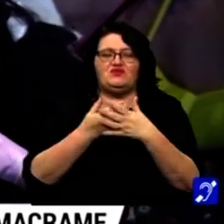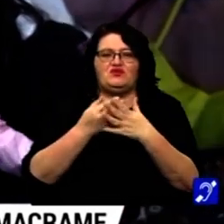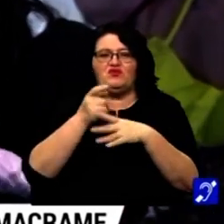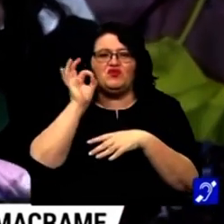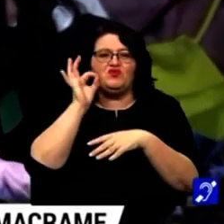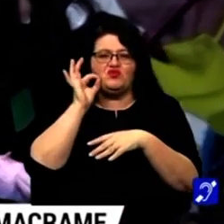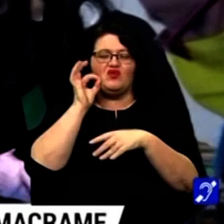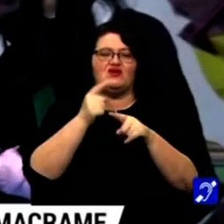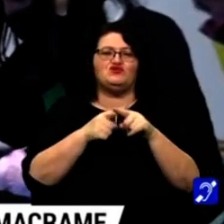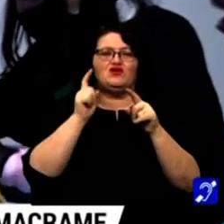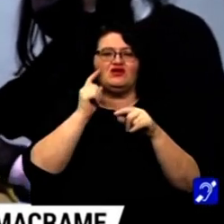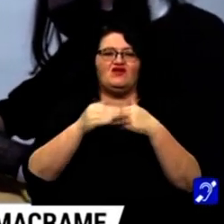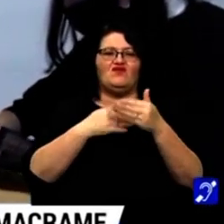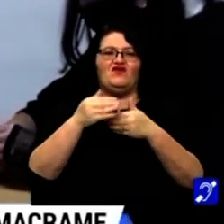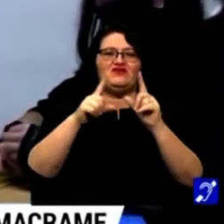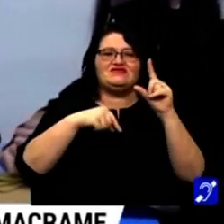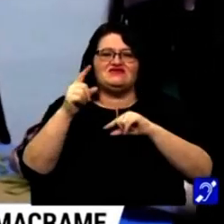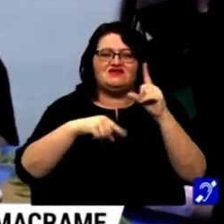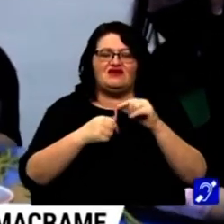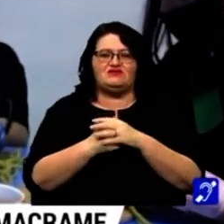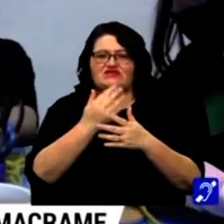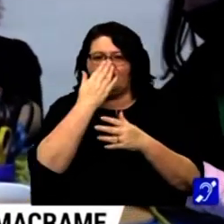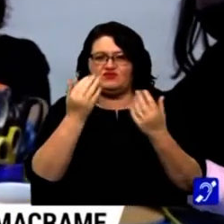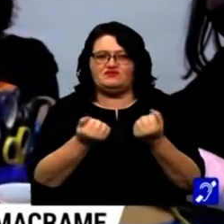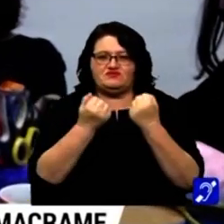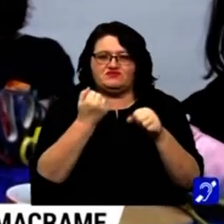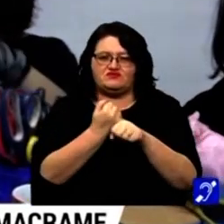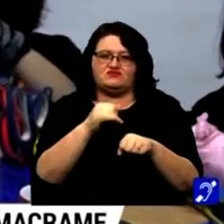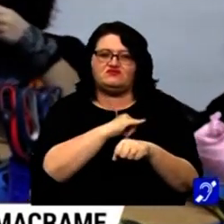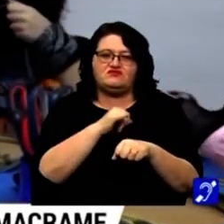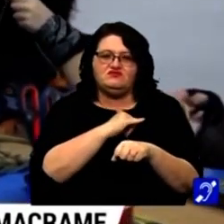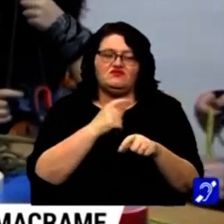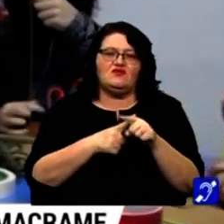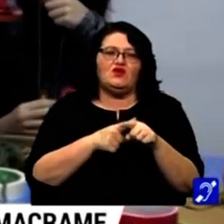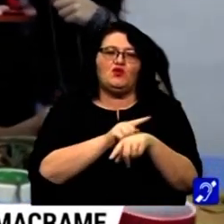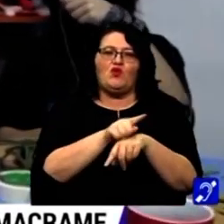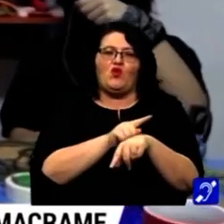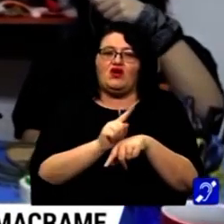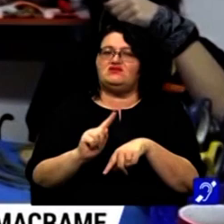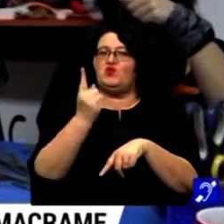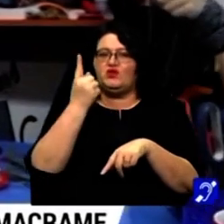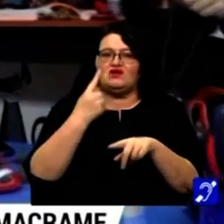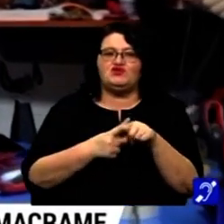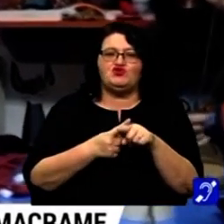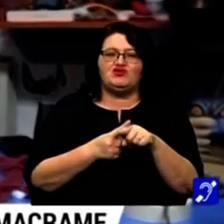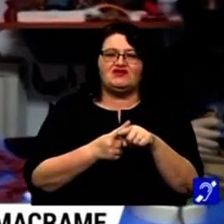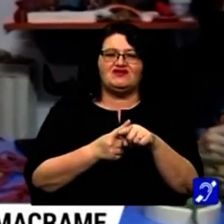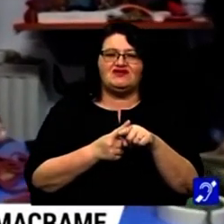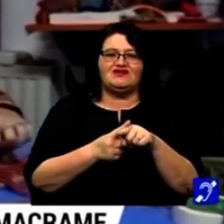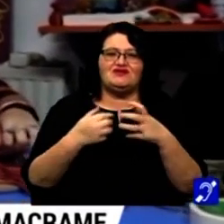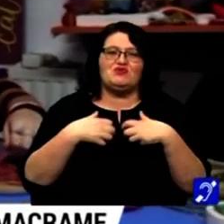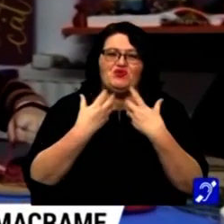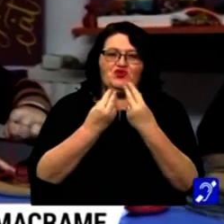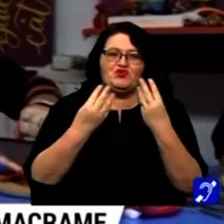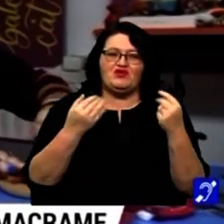și cred că urmează să facem niște steluțe. Mi s-a părut o activitate interesantă, o ocazie unică și mă